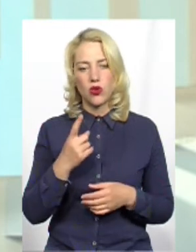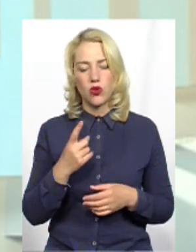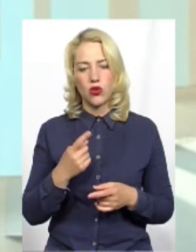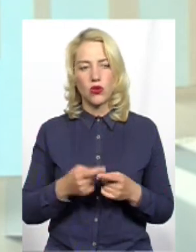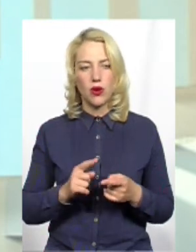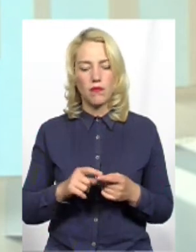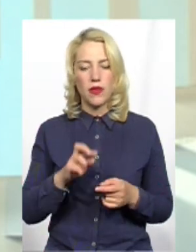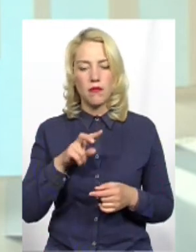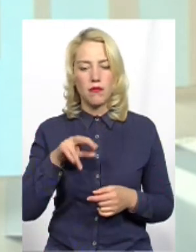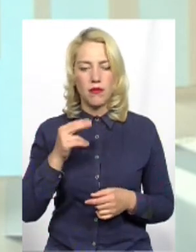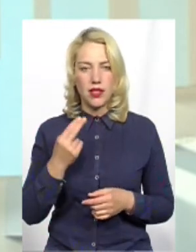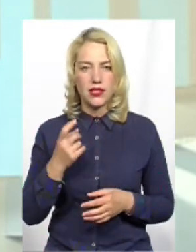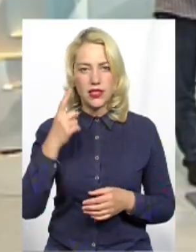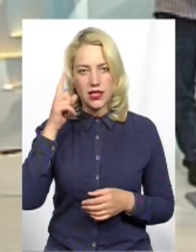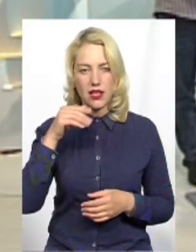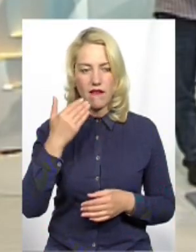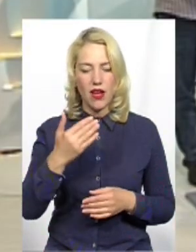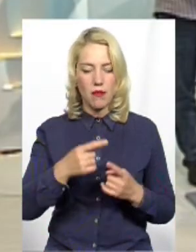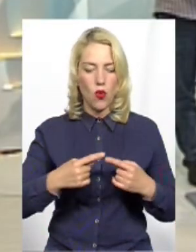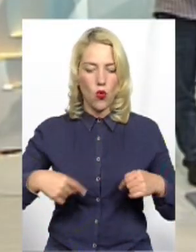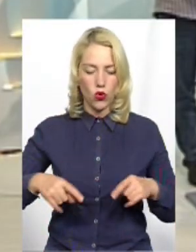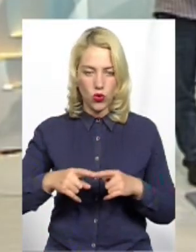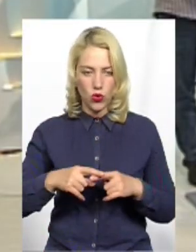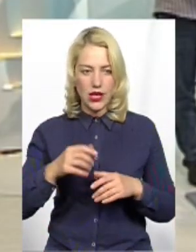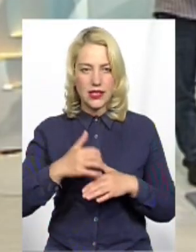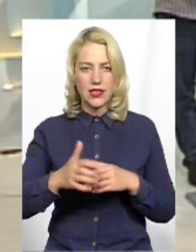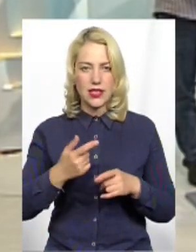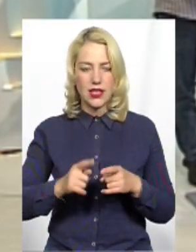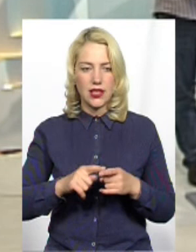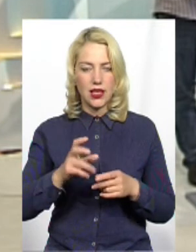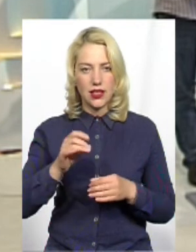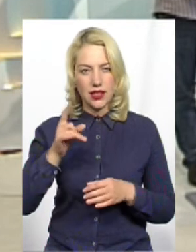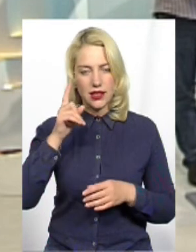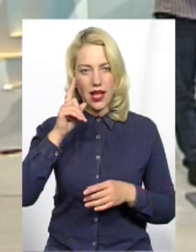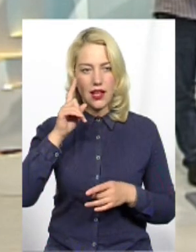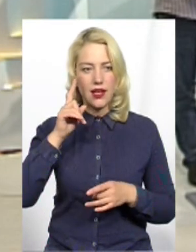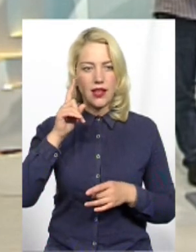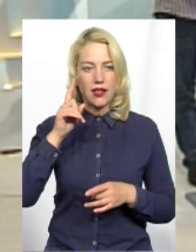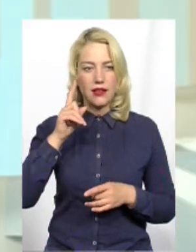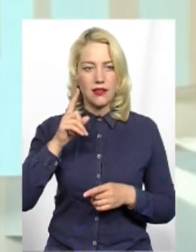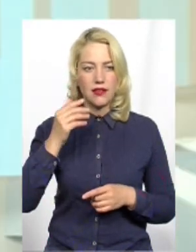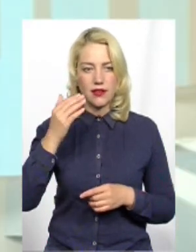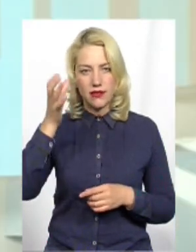порцію обліців Цього разу на знання вами округу Серед них є накмітливість Отож, перше